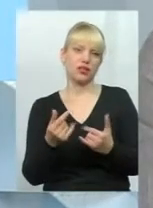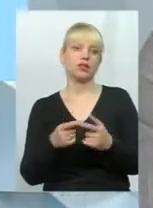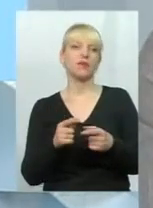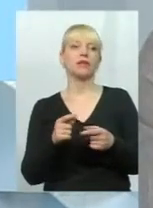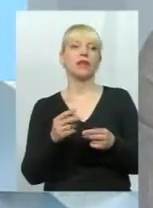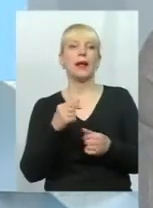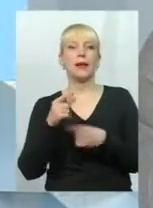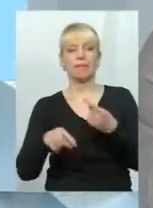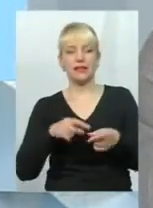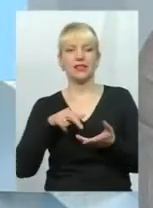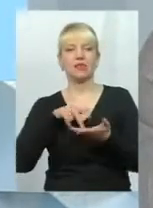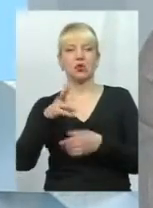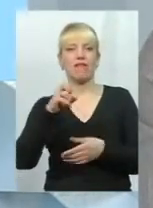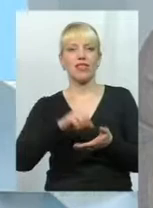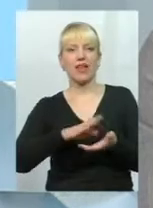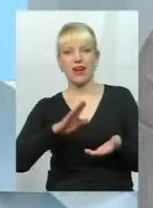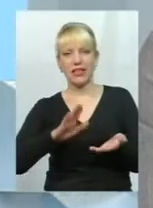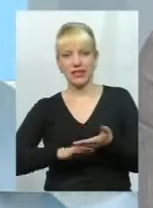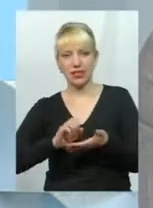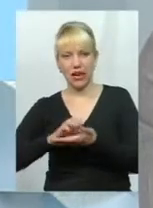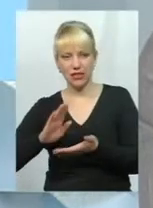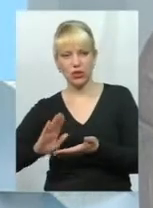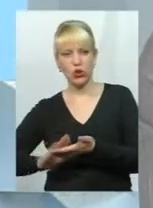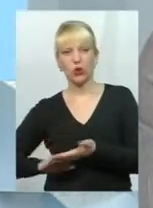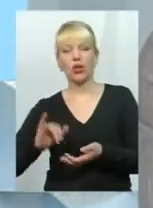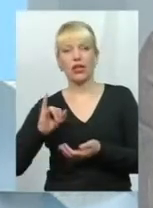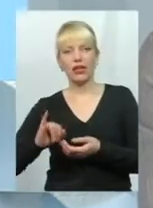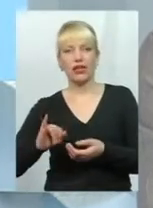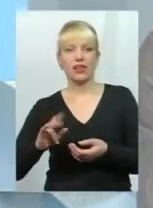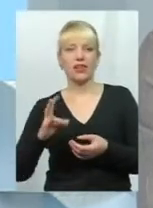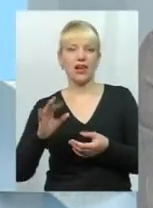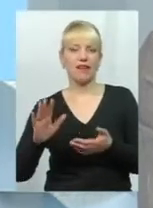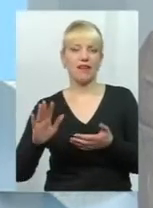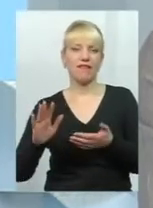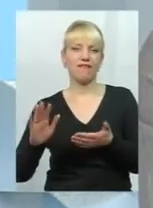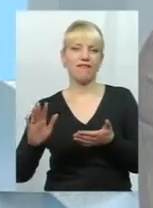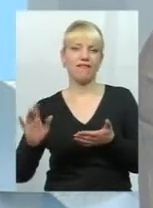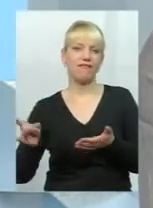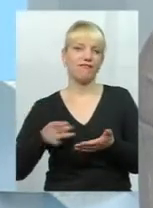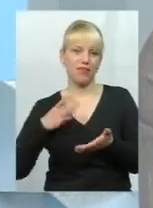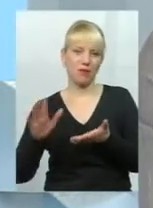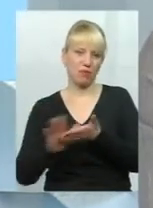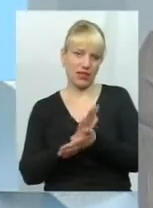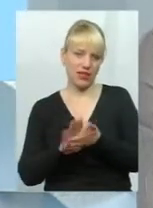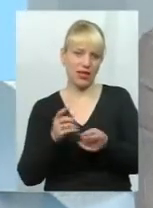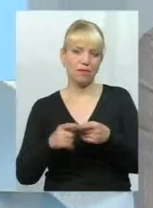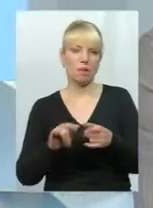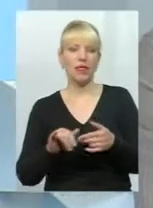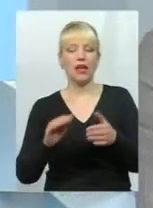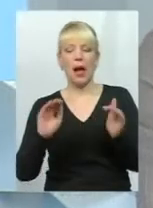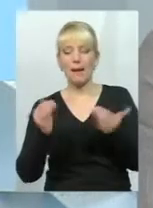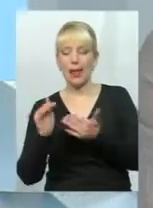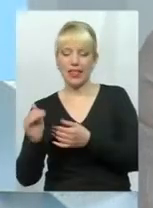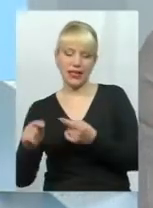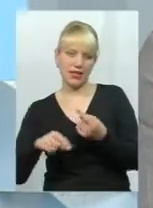пішов на реєстрацію і на відбилення. Якщо говорити саме про малий бізнес, особливо ринки,